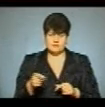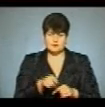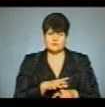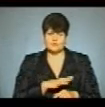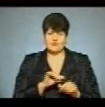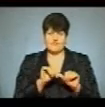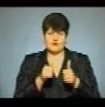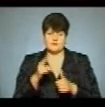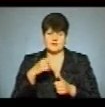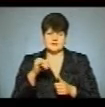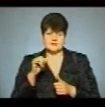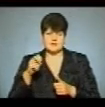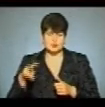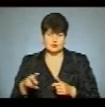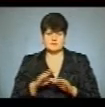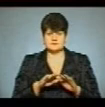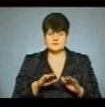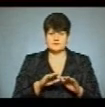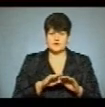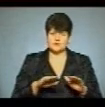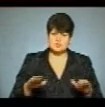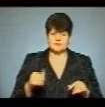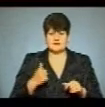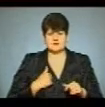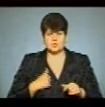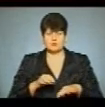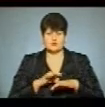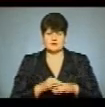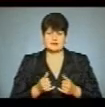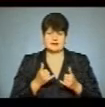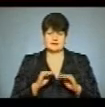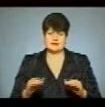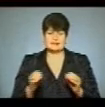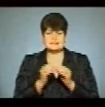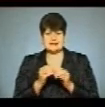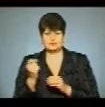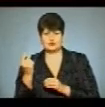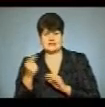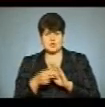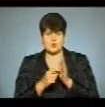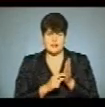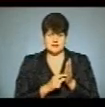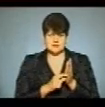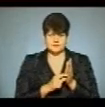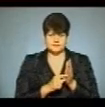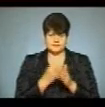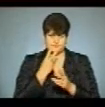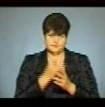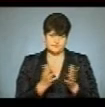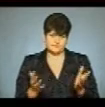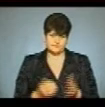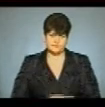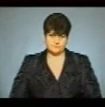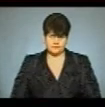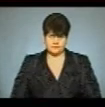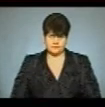у формі діалогу між учнями та військовими. Провели його для школярів 10-го та 11-го класів. Більше про це Ірина Терлюк